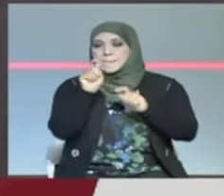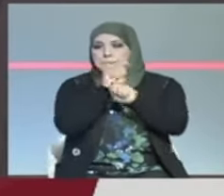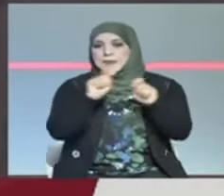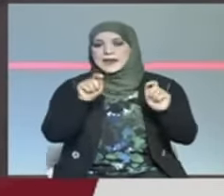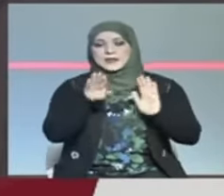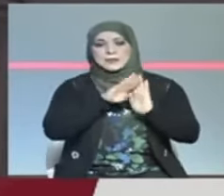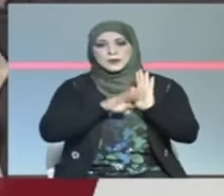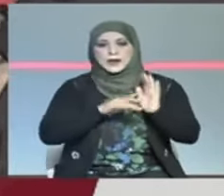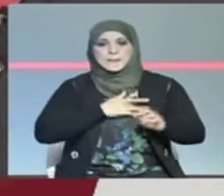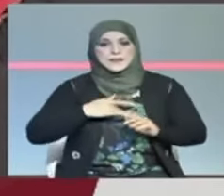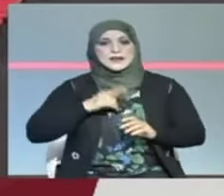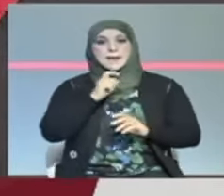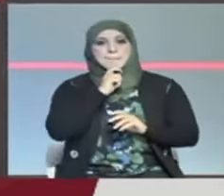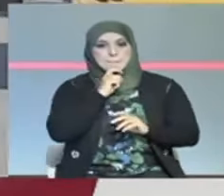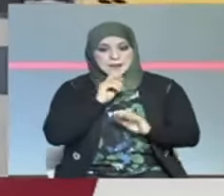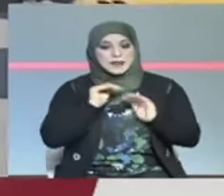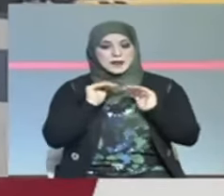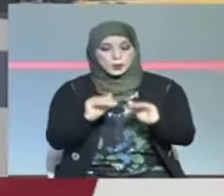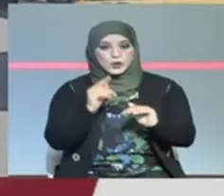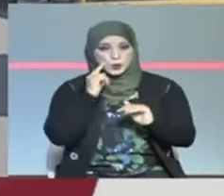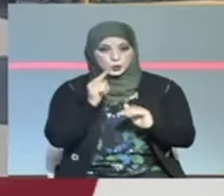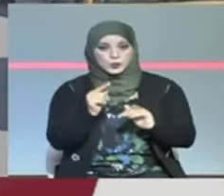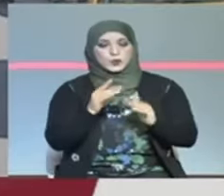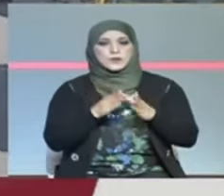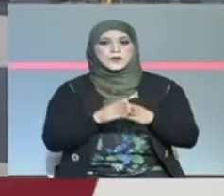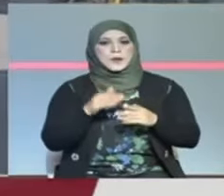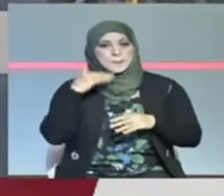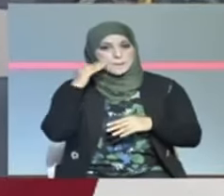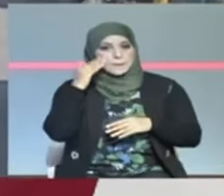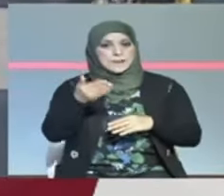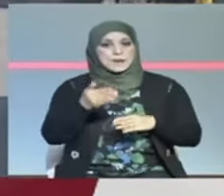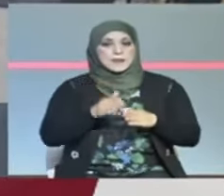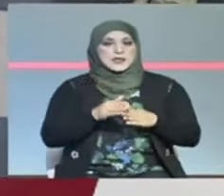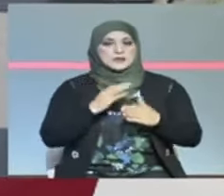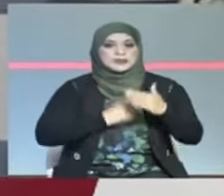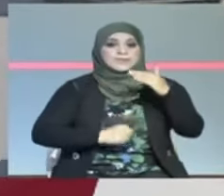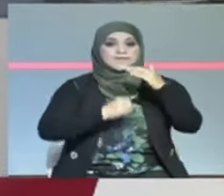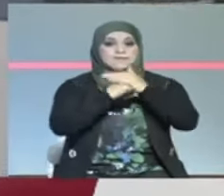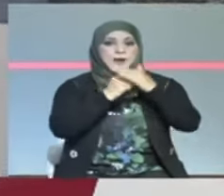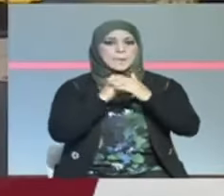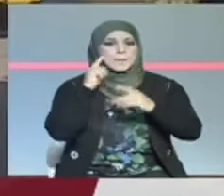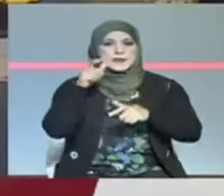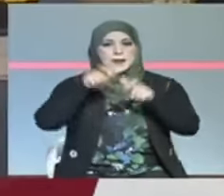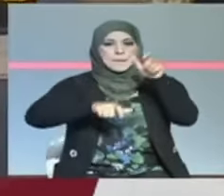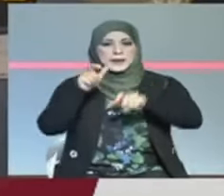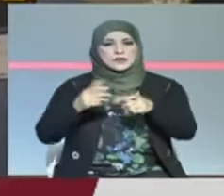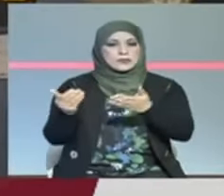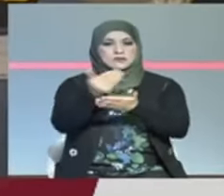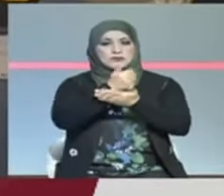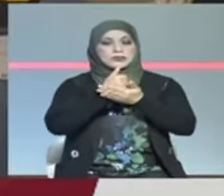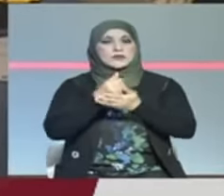الصحي كان ولازل حاضرا وذلك بتعديه للحدود القصوى لعدد الراكبين